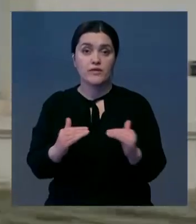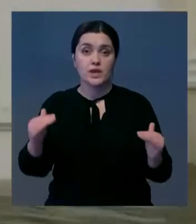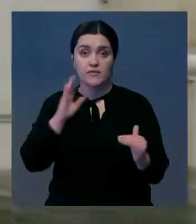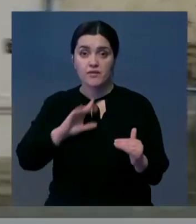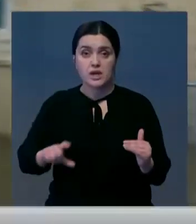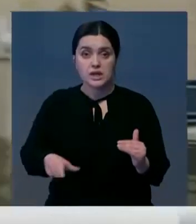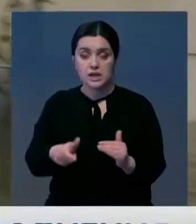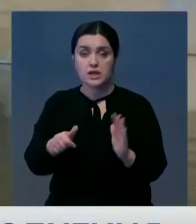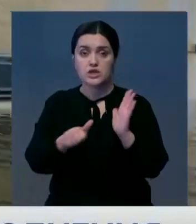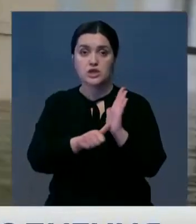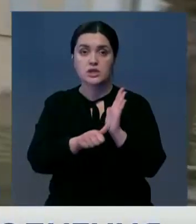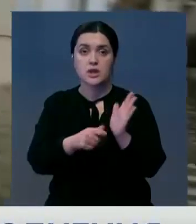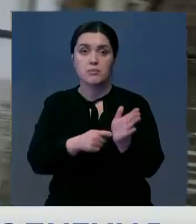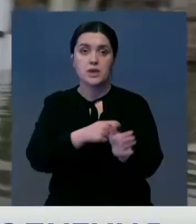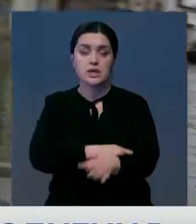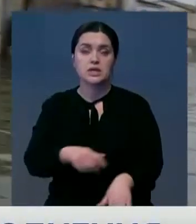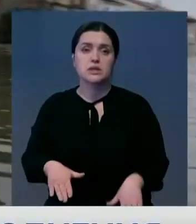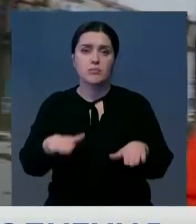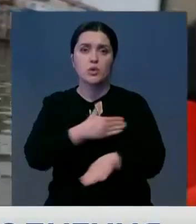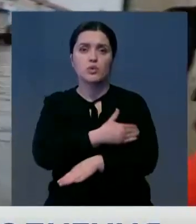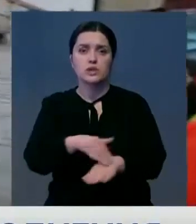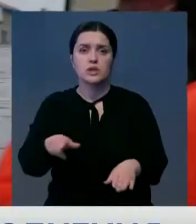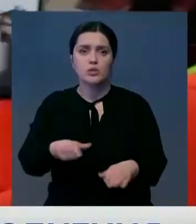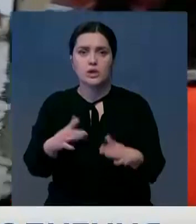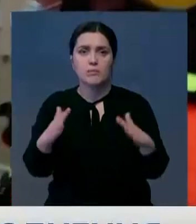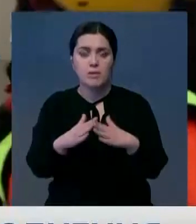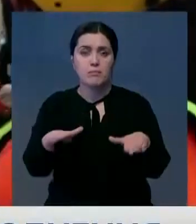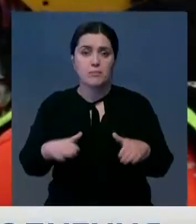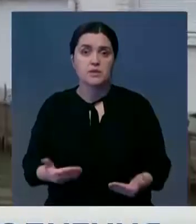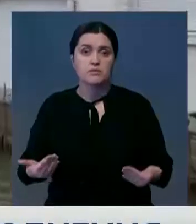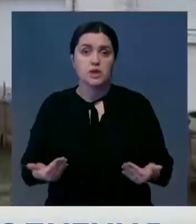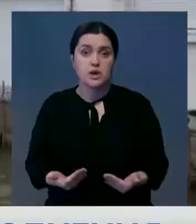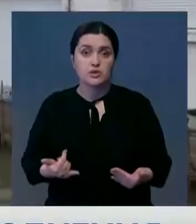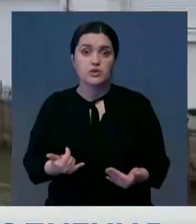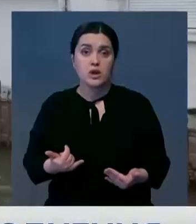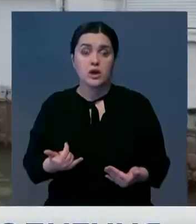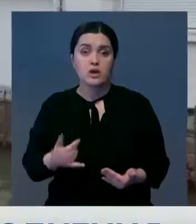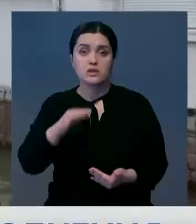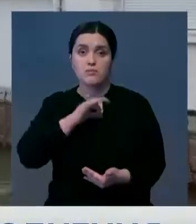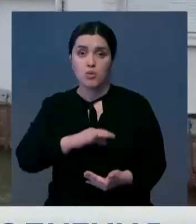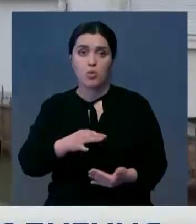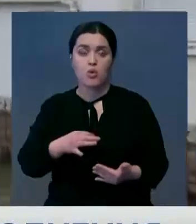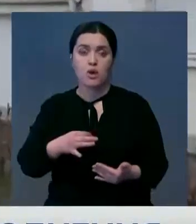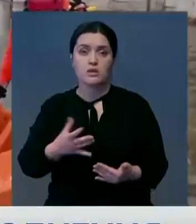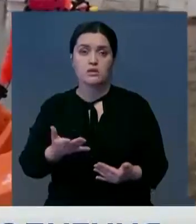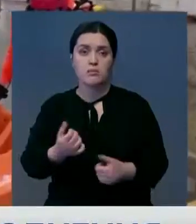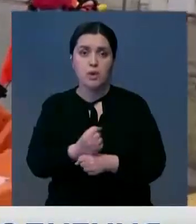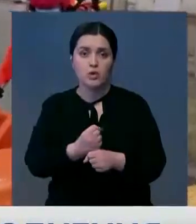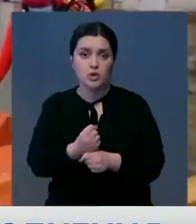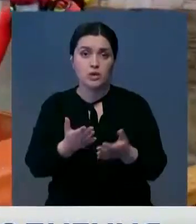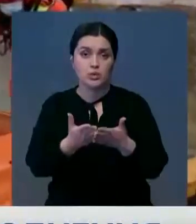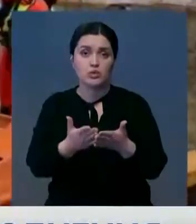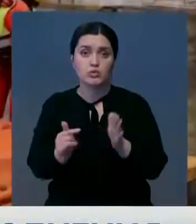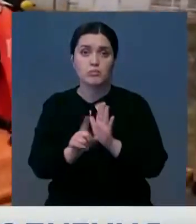уровень реки поднялся более чем на 6 метров. Затопило улицы, дороги, дома. Местным жителям приходится использовать балки, моторные лодки, чтобы